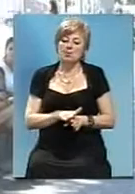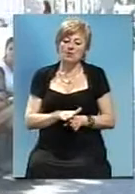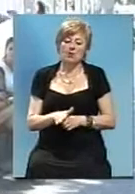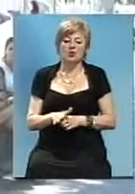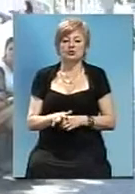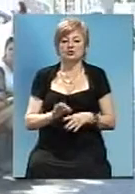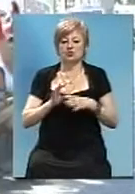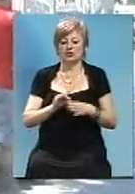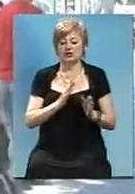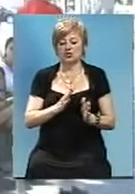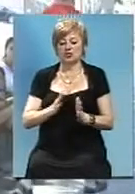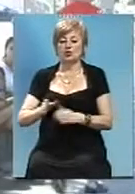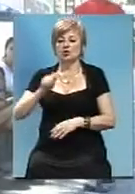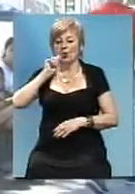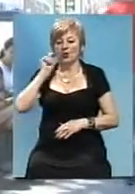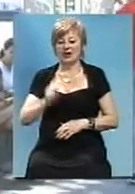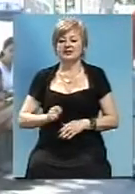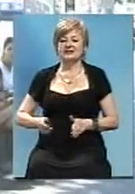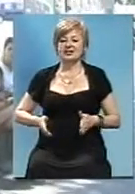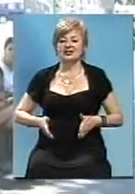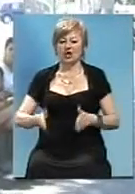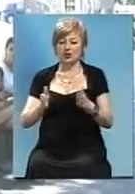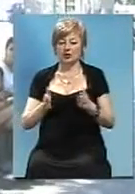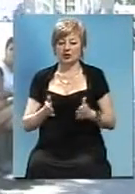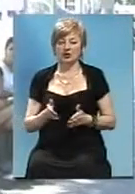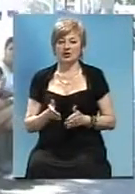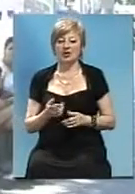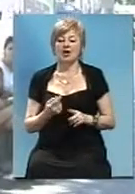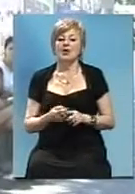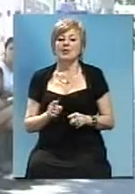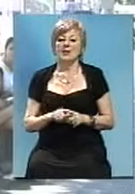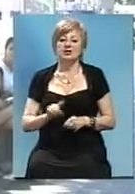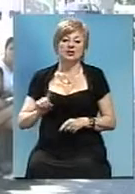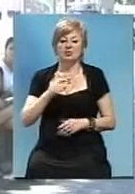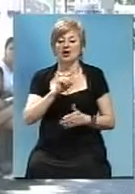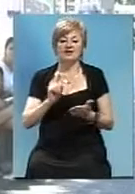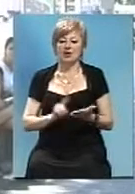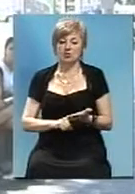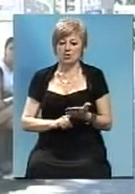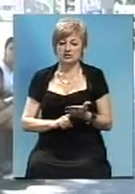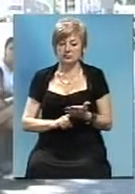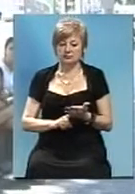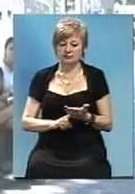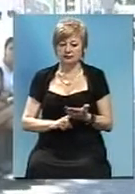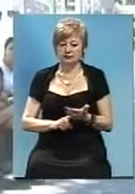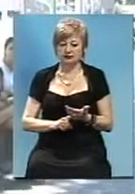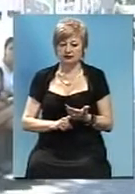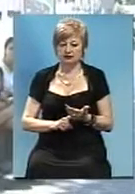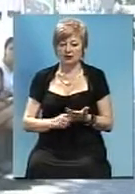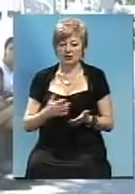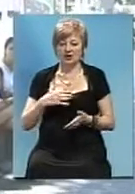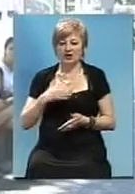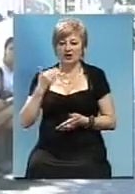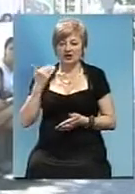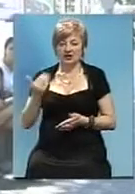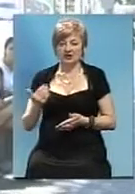привести в порядок українські дороги. тому, мій перший вопрос буде к нашому